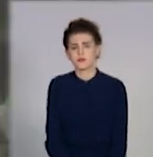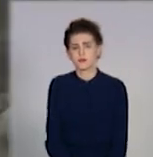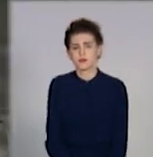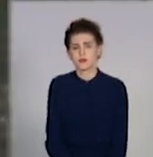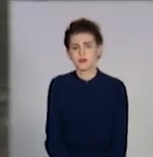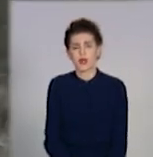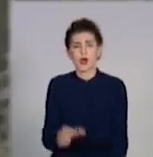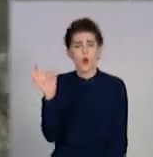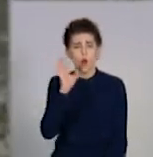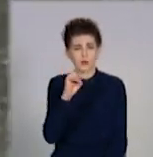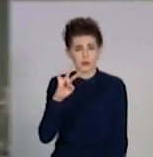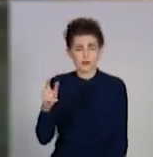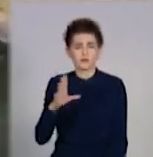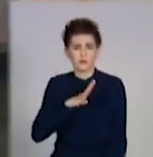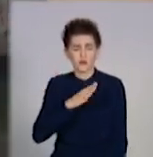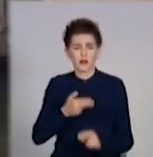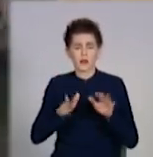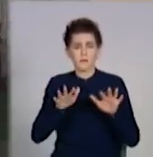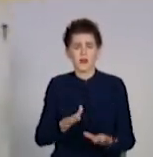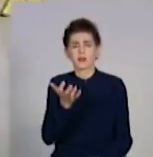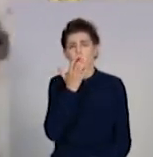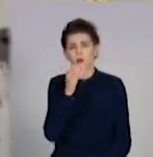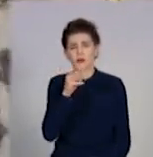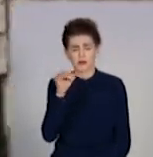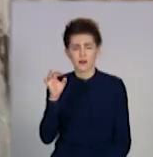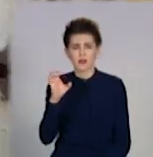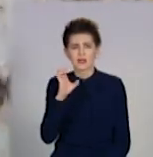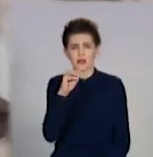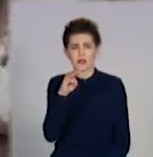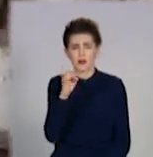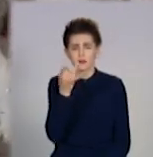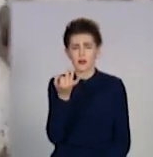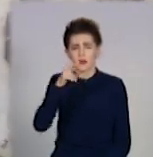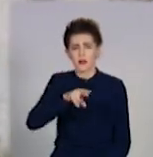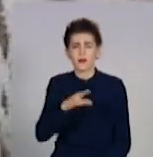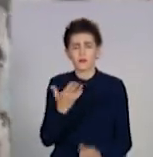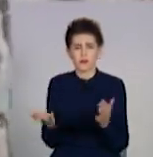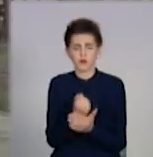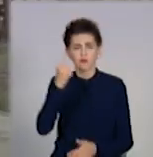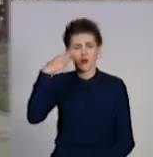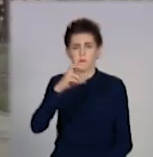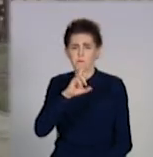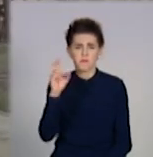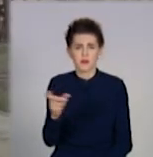Восени під вогонь потрапила і теплоелектростанція. Північ Луганщини залишилася без світла.